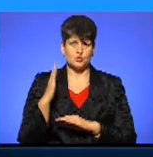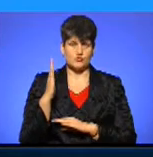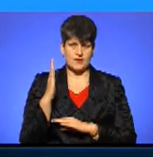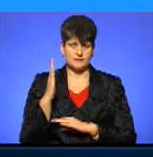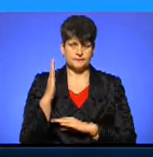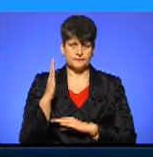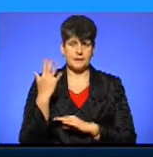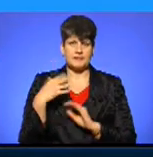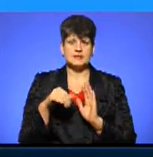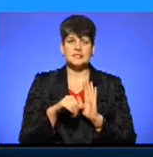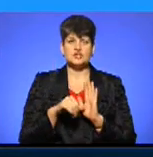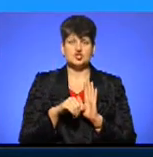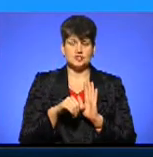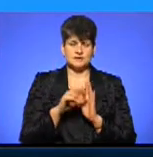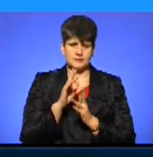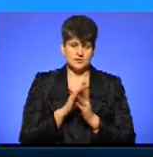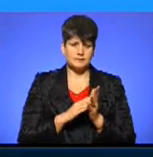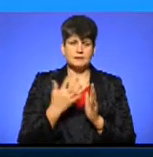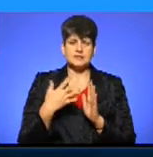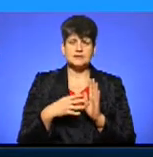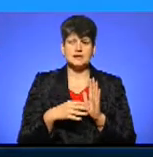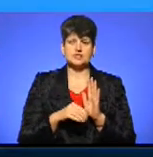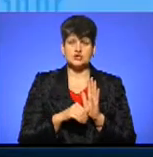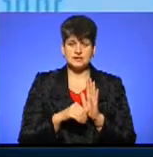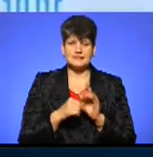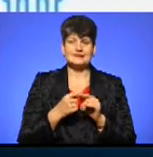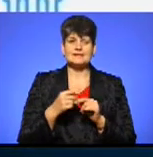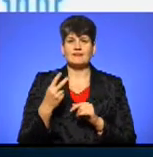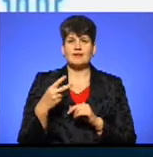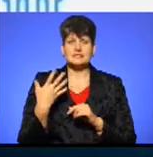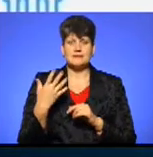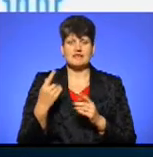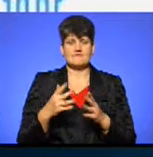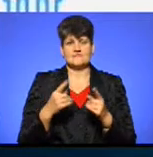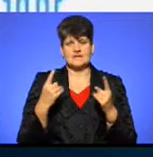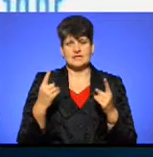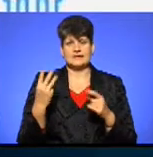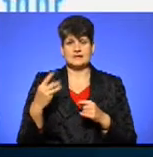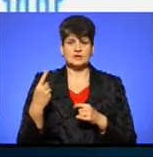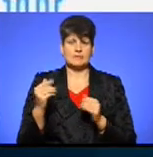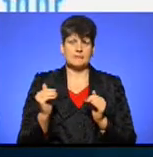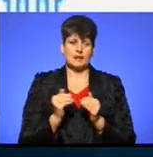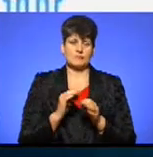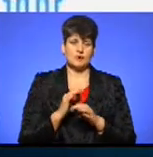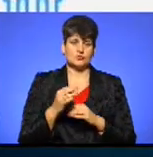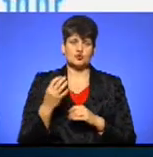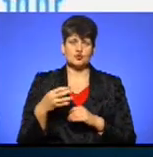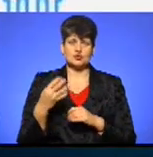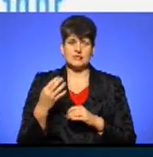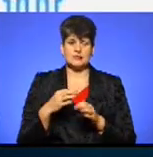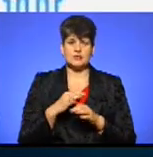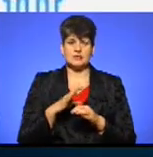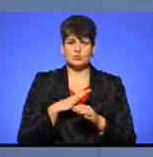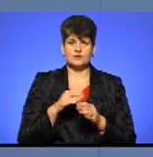це 25 великих і 31 малий проєкт. 44 проєкти були